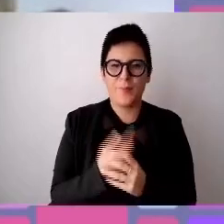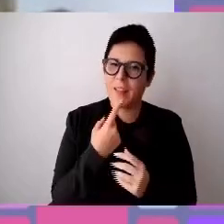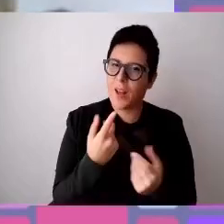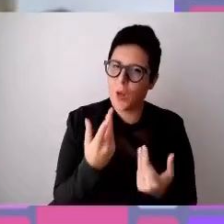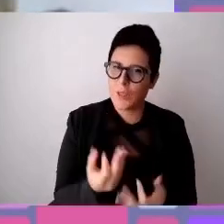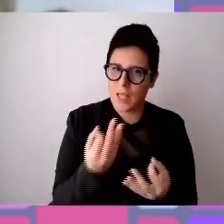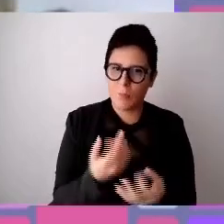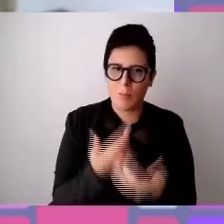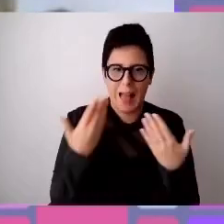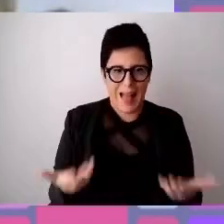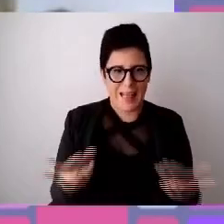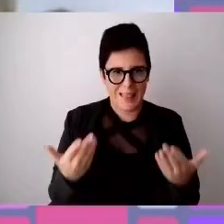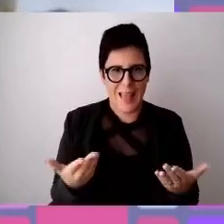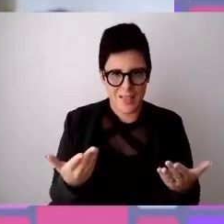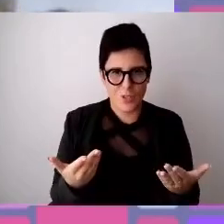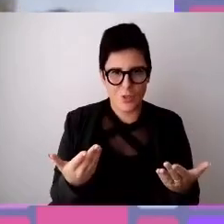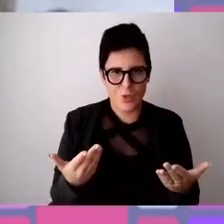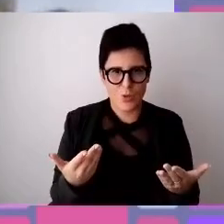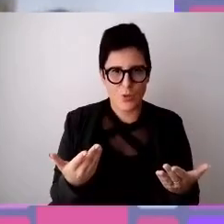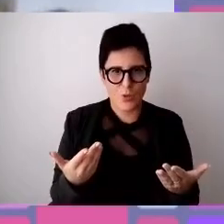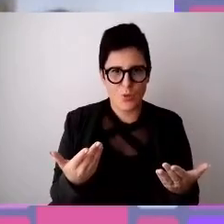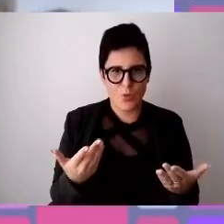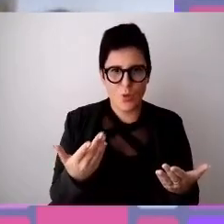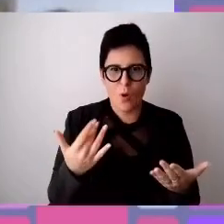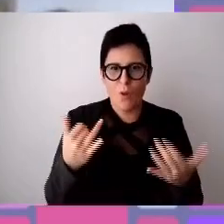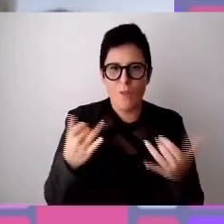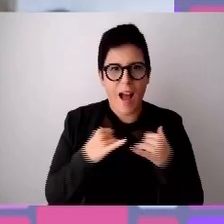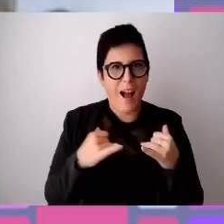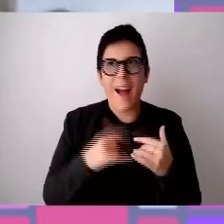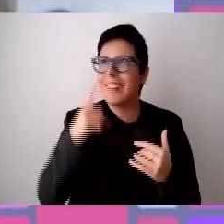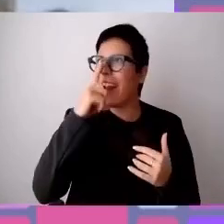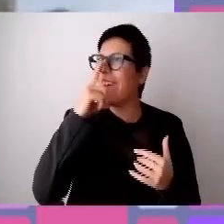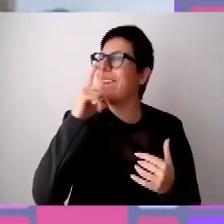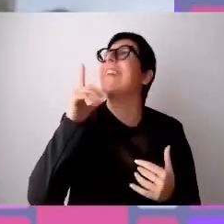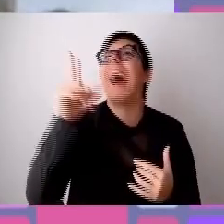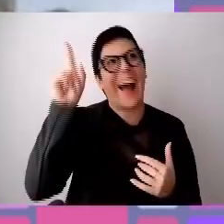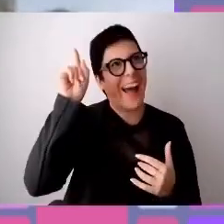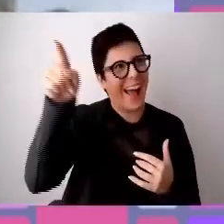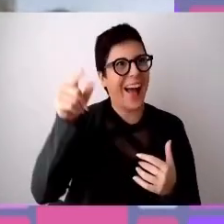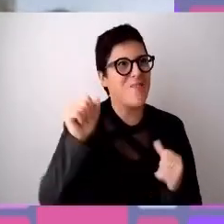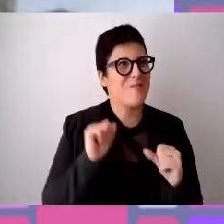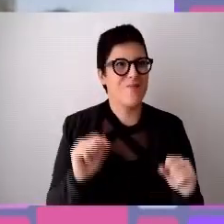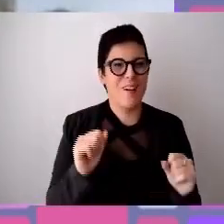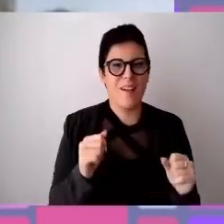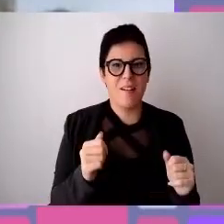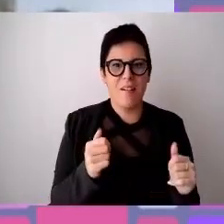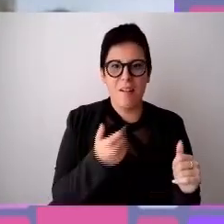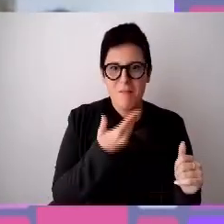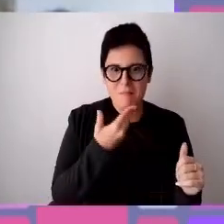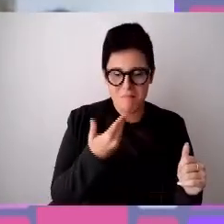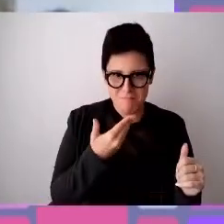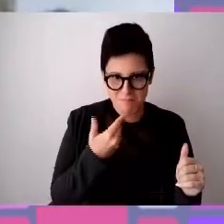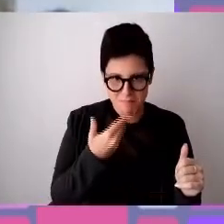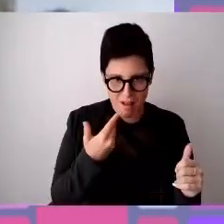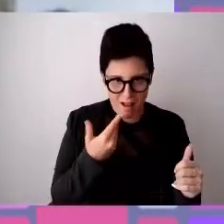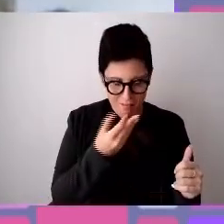adesso siamo addirittura arrivati con i pacchetti vacanza per la luna, no? Quindi devo dire che di certo non ci manca la capacità